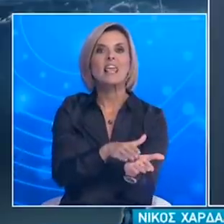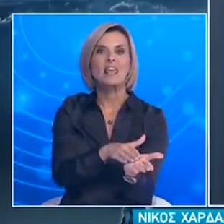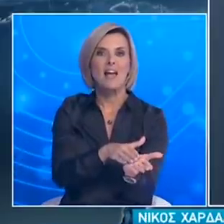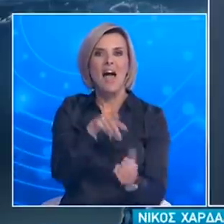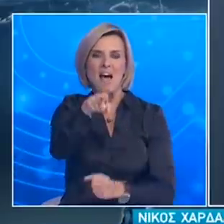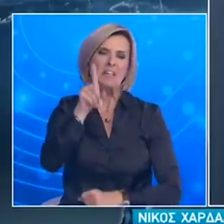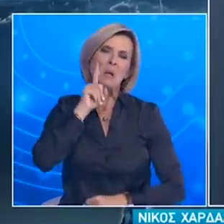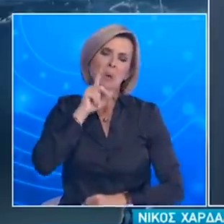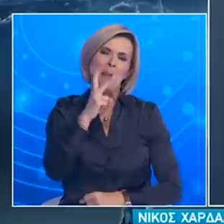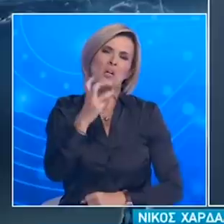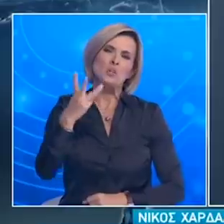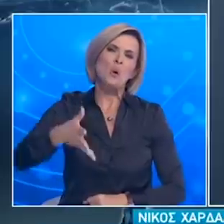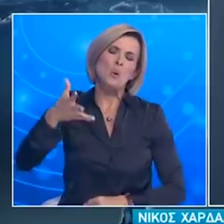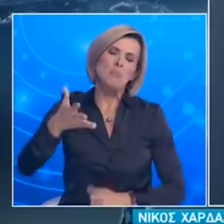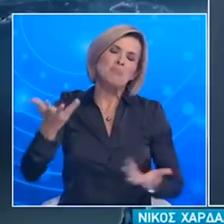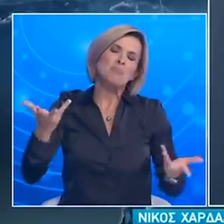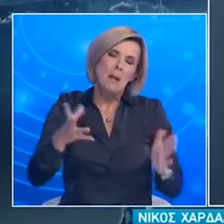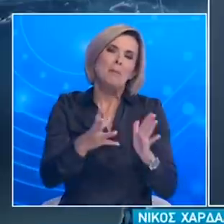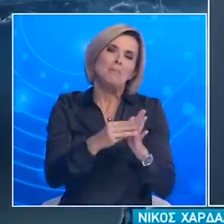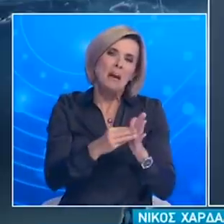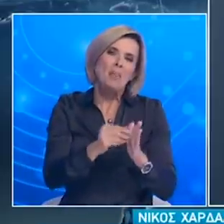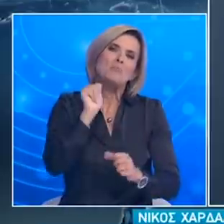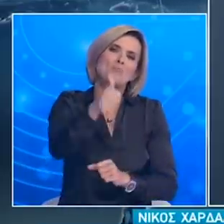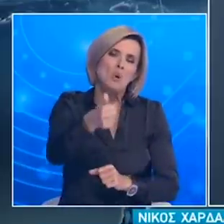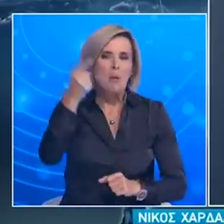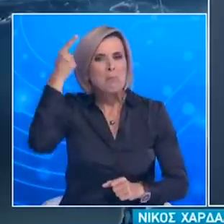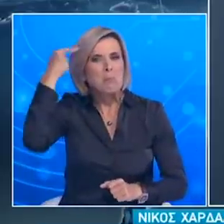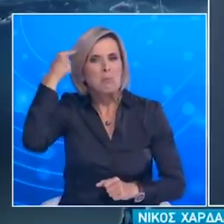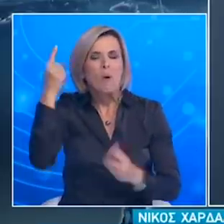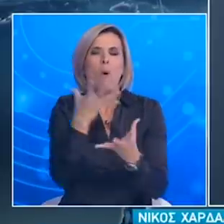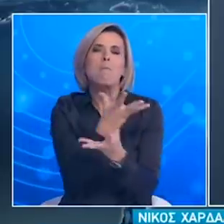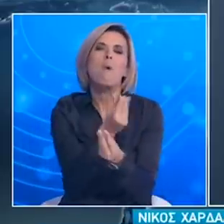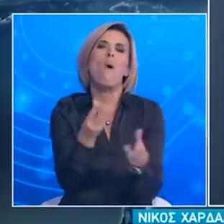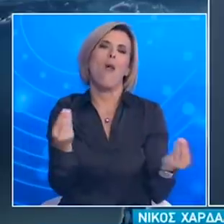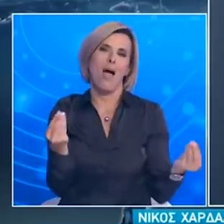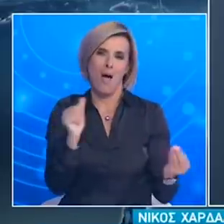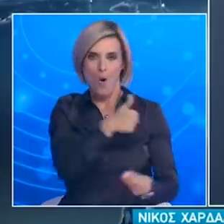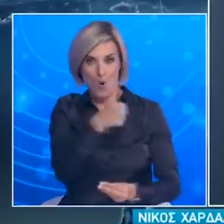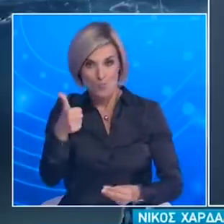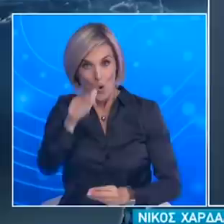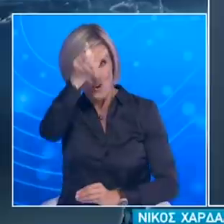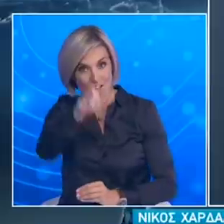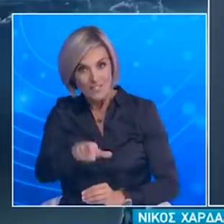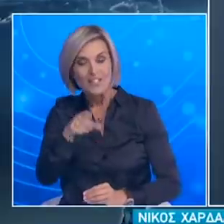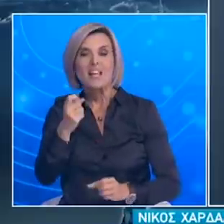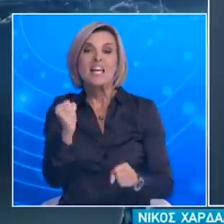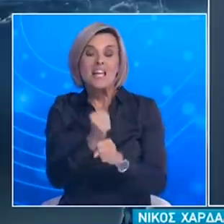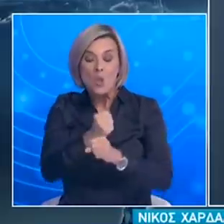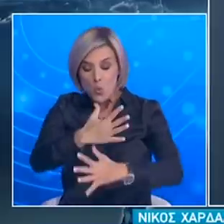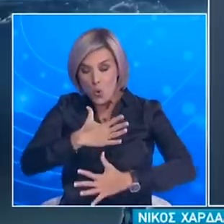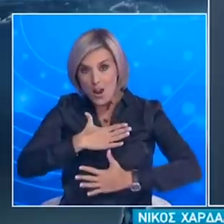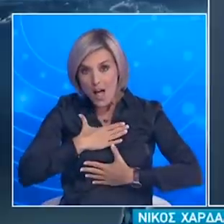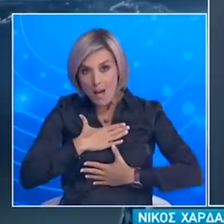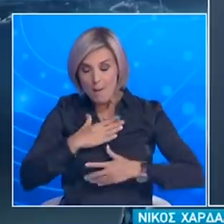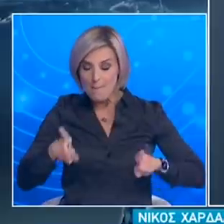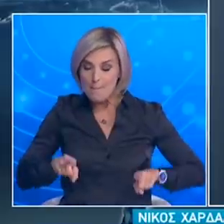23χρονης είναι απλά ένα παράδειγμα Έχουμε πάρα πολλά τέτοια παραδείγματα Και αυτή είναι η δικιά μας δουλειά Σε συνεργασία